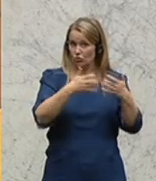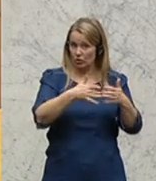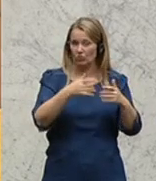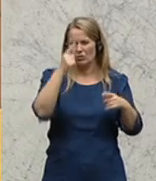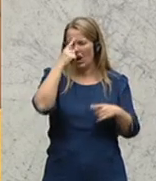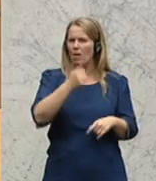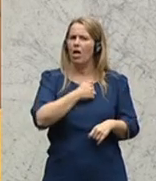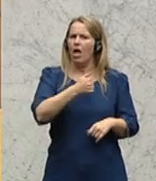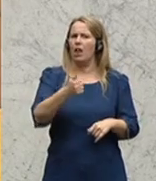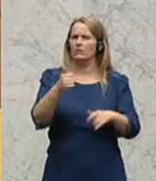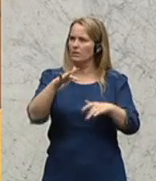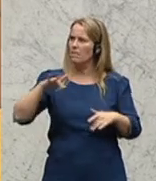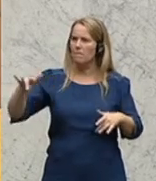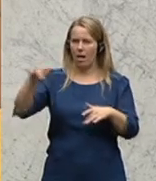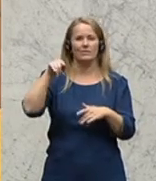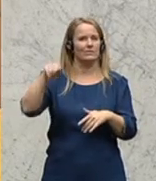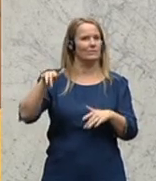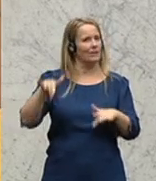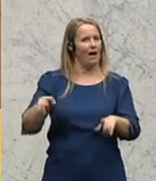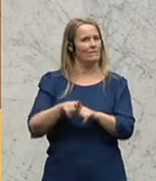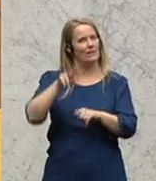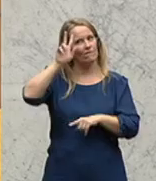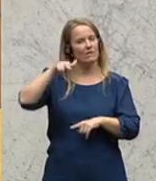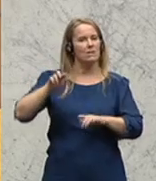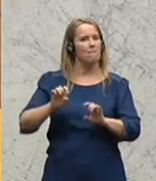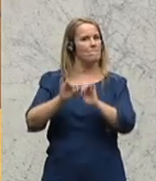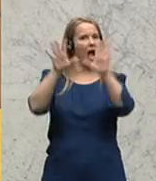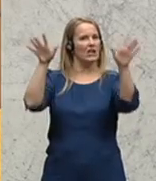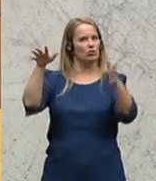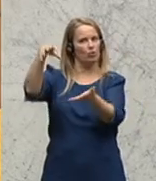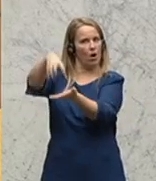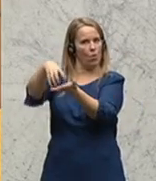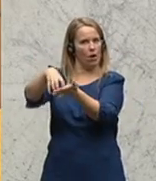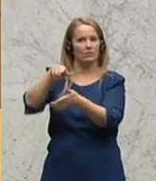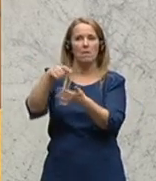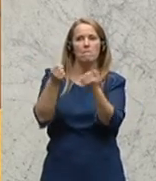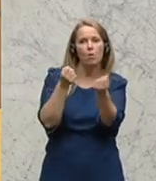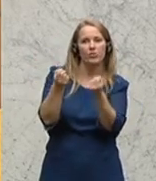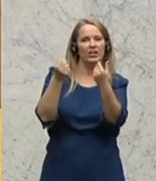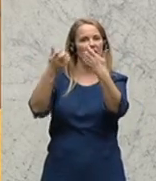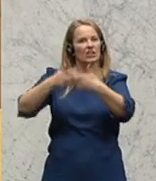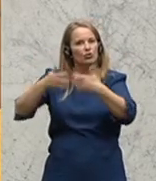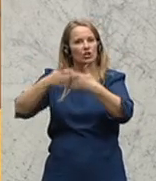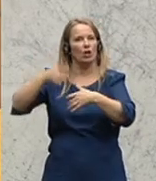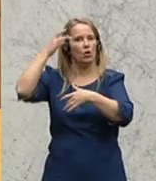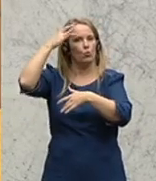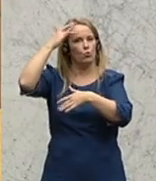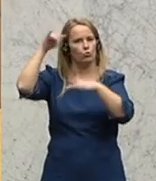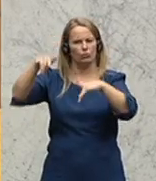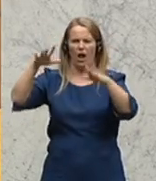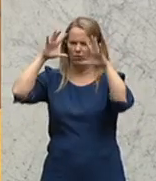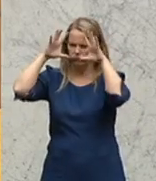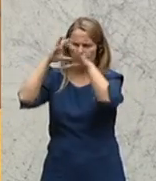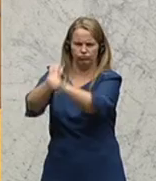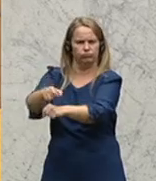der Heldenplatz ist einfach einer der magischen Orte Wiens und Österreichs, wo Politik, Geschichte, Kultur in konzentrierter Form